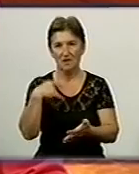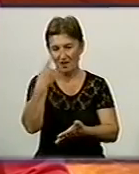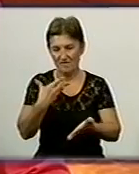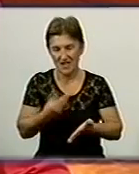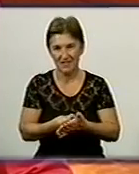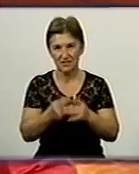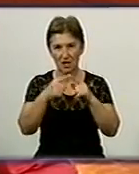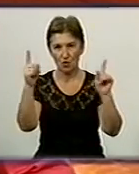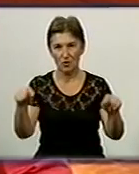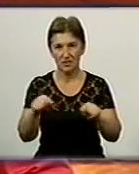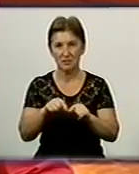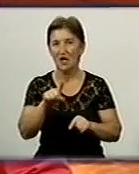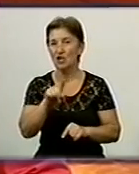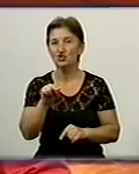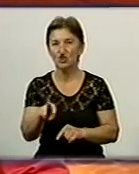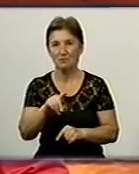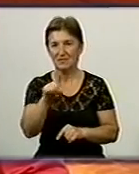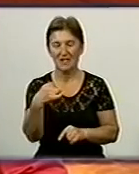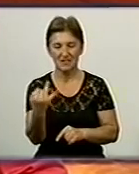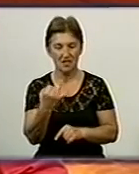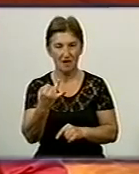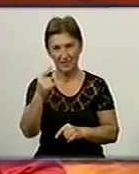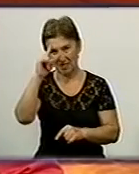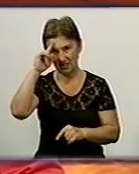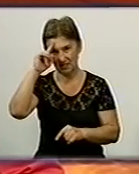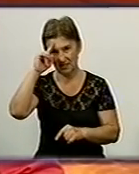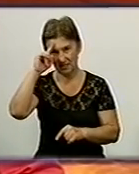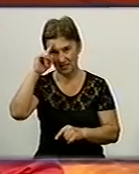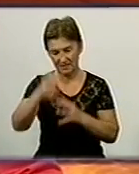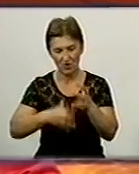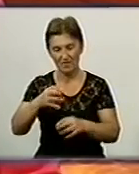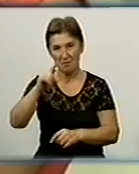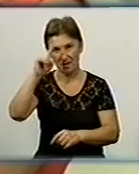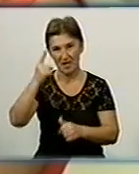картин. Чим Кіровоград зацікавиметься, зі світовим іменем знає Кирило Ющишин.